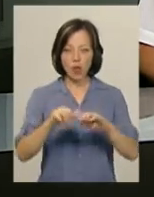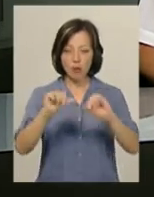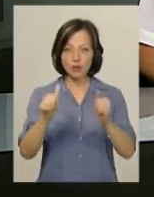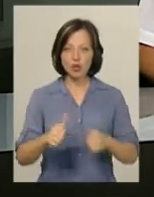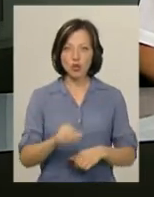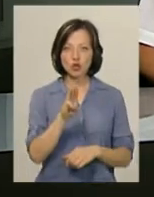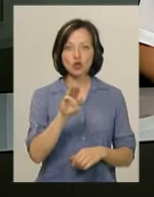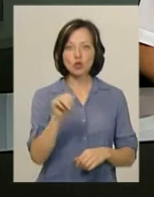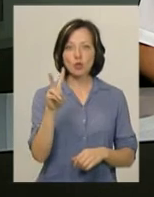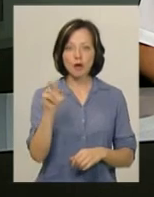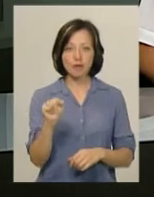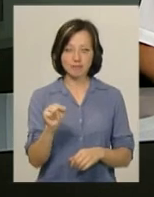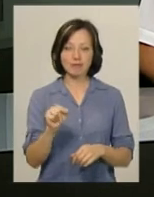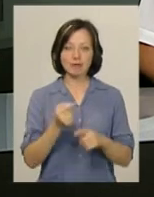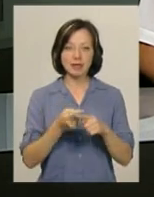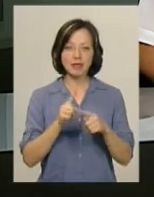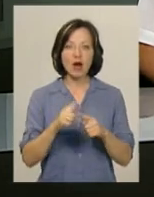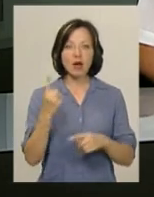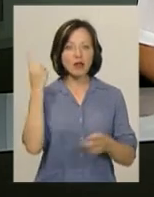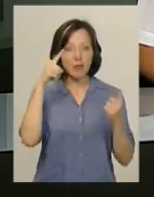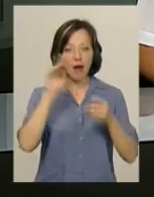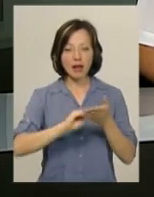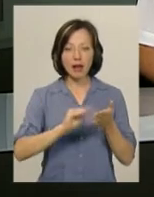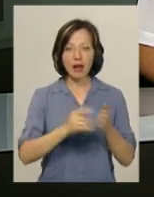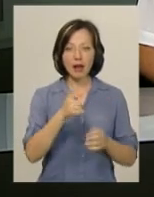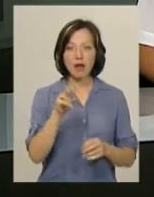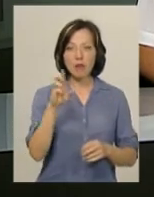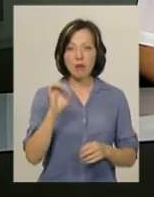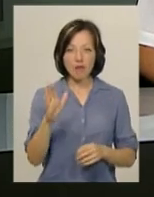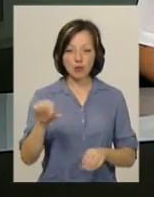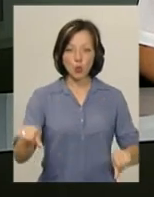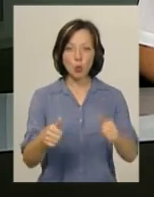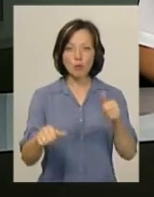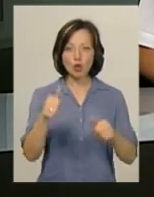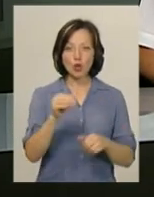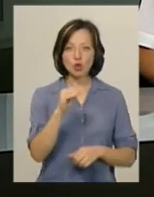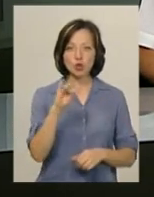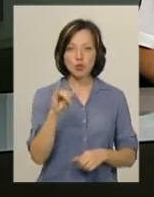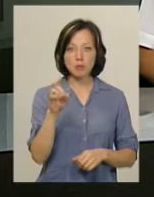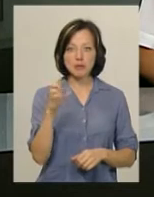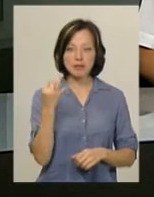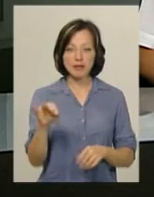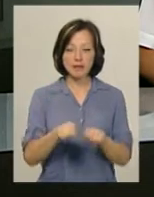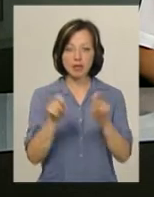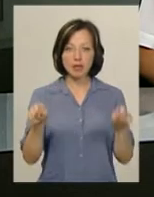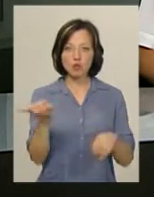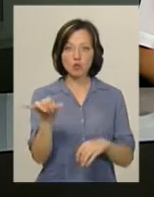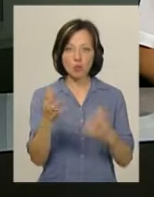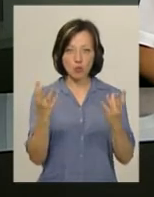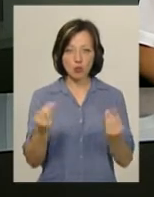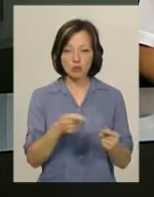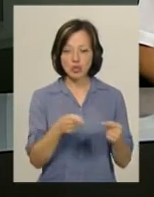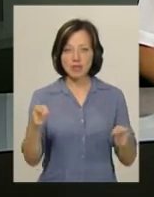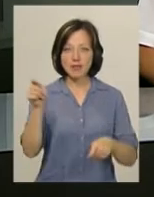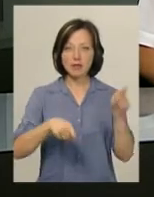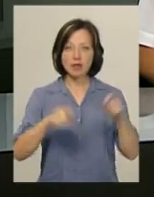із героїнь байки Леоніда Глібова «Лебі, щука і рак». Її автор – подільський скульптор Володимир Журбіцький. Відкрили композицію в суботу під час